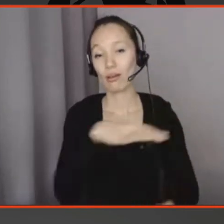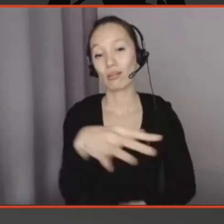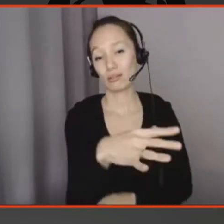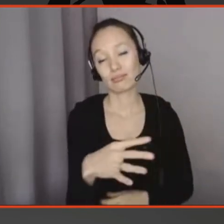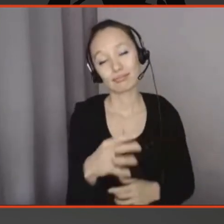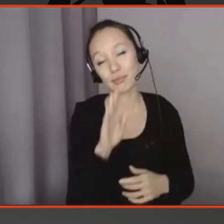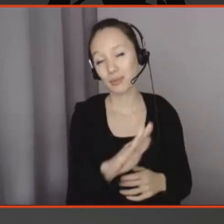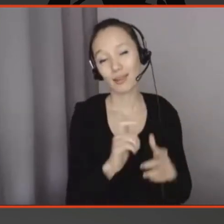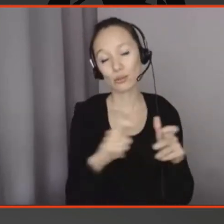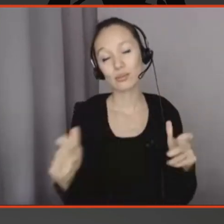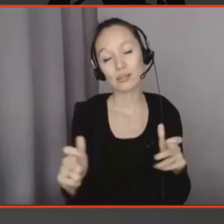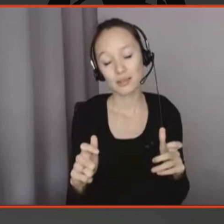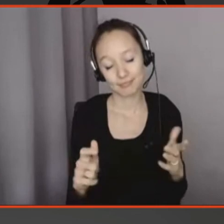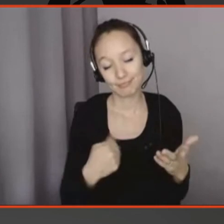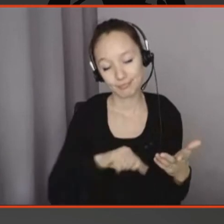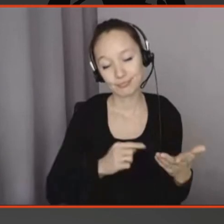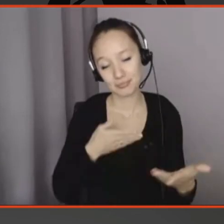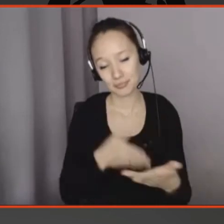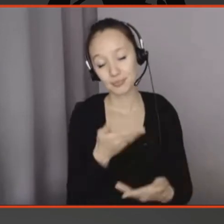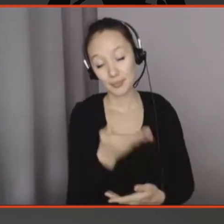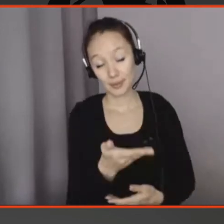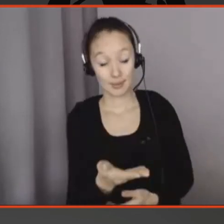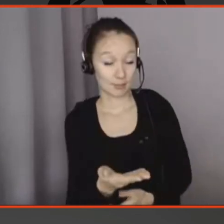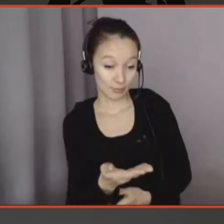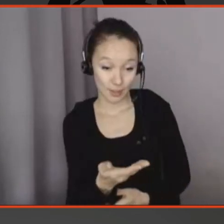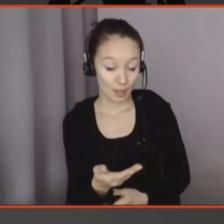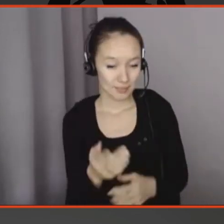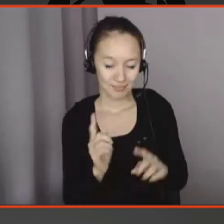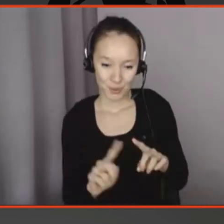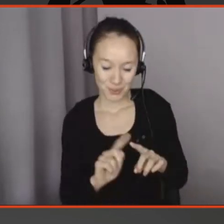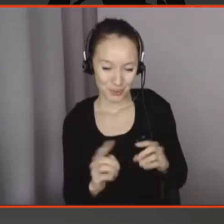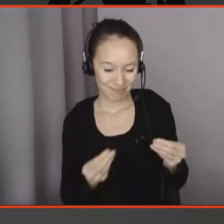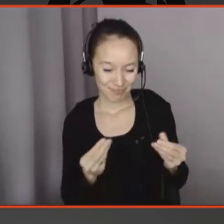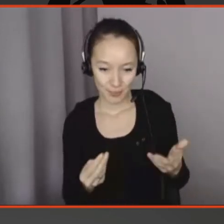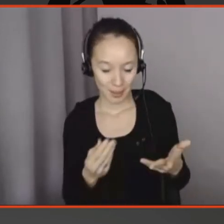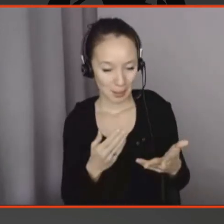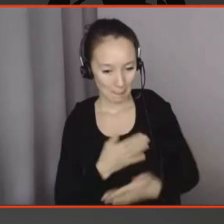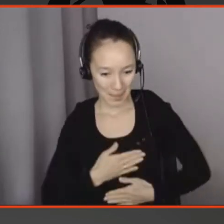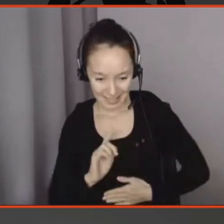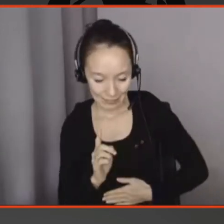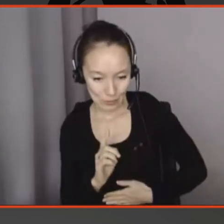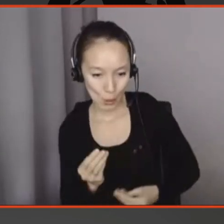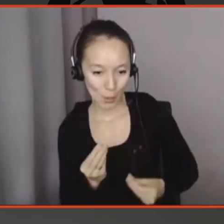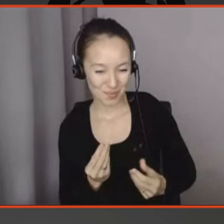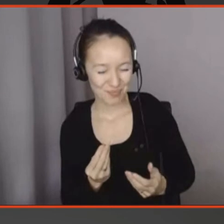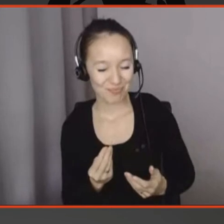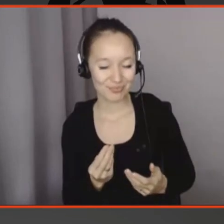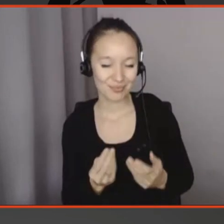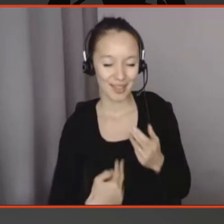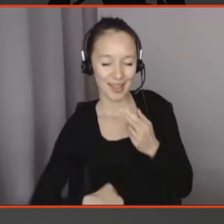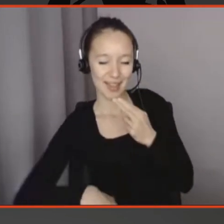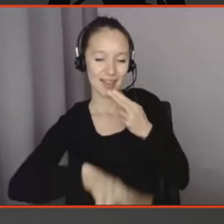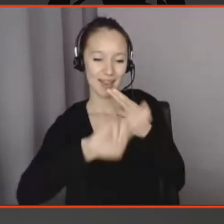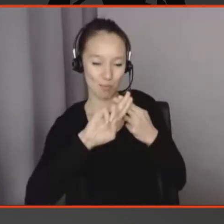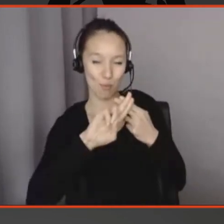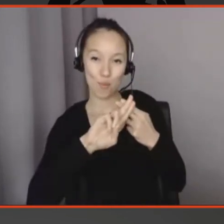et je vais te changer là-dessus. Il y quelque chose d'insatisfaisant à la fin où la réponse, quelque part, et je caricature, c'est de dire